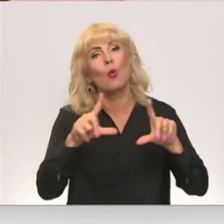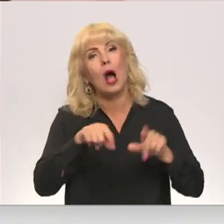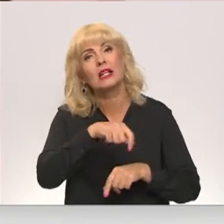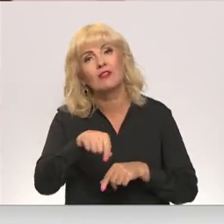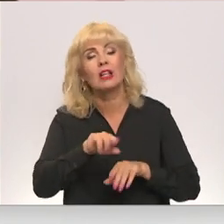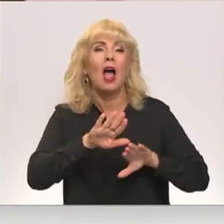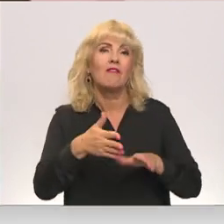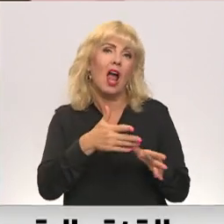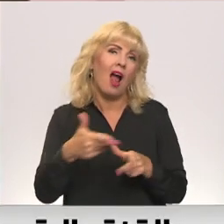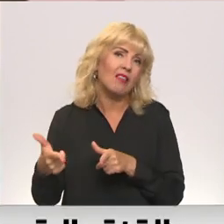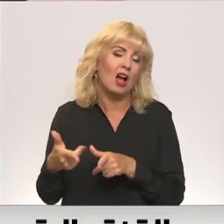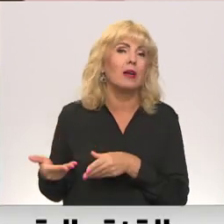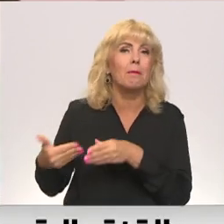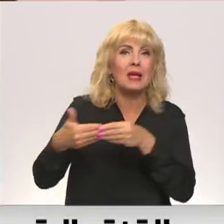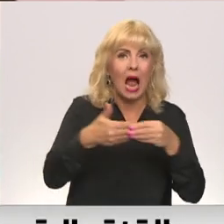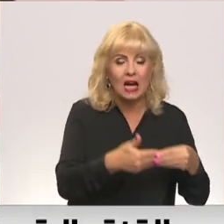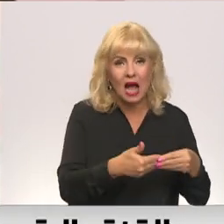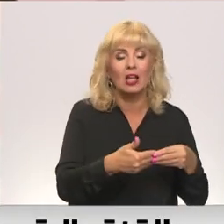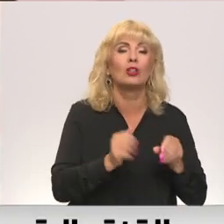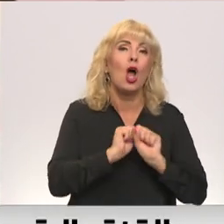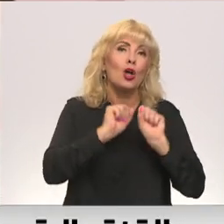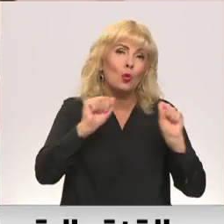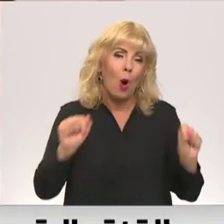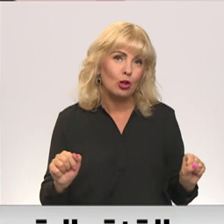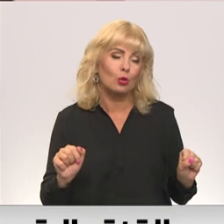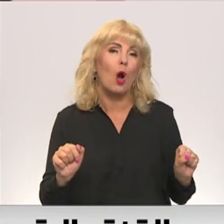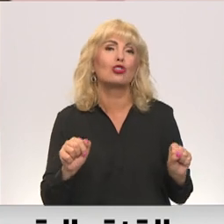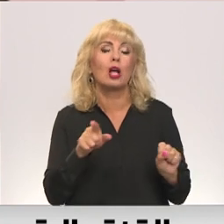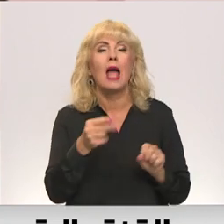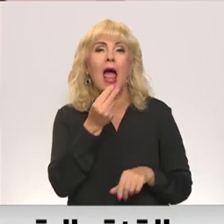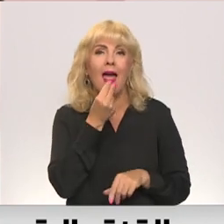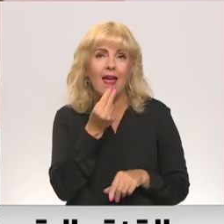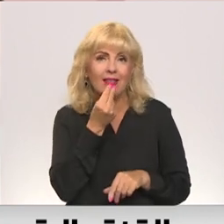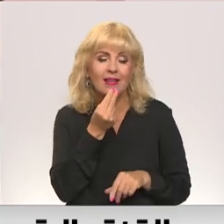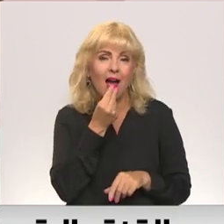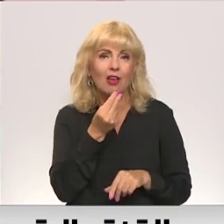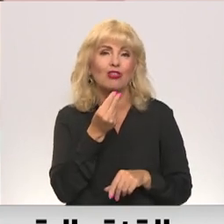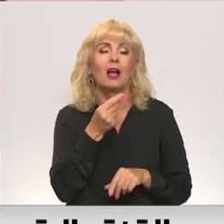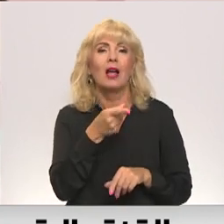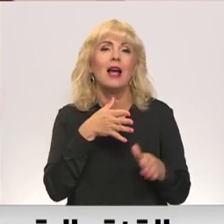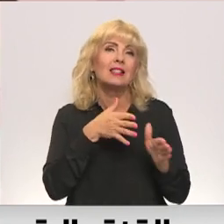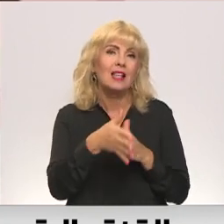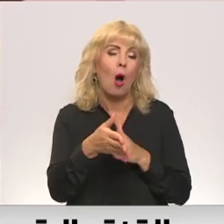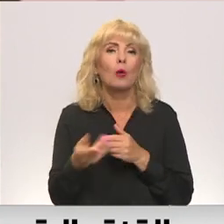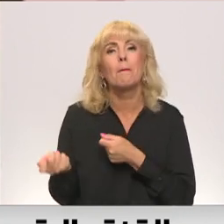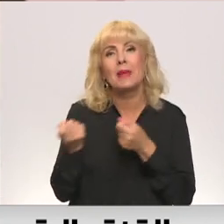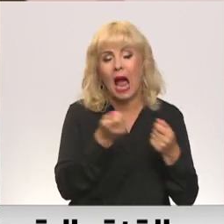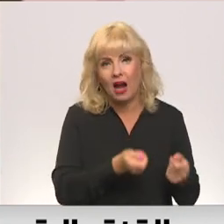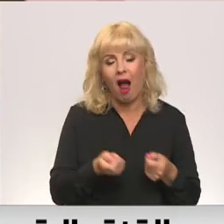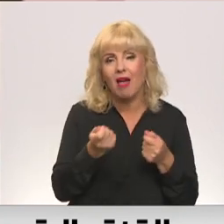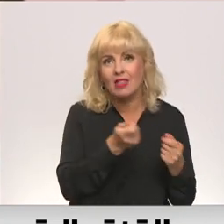piegādāts un attiecīgi nodrošināta šī te ēdināšana caur piegādēm.